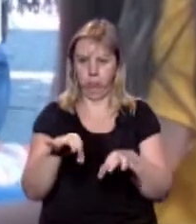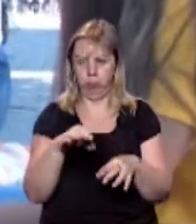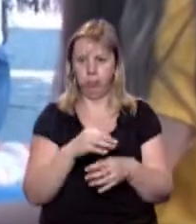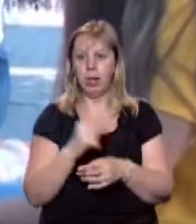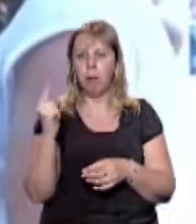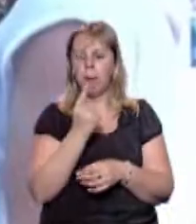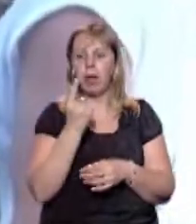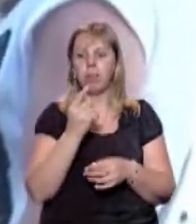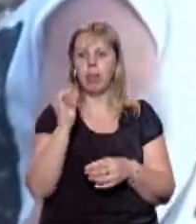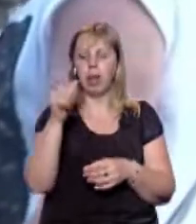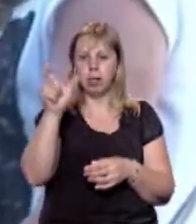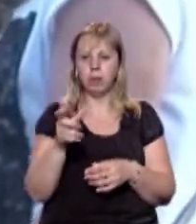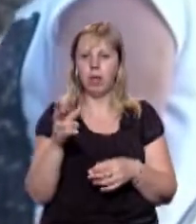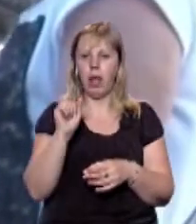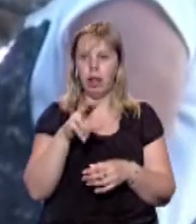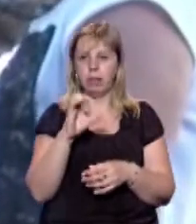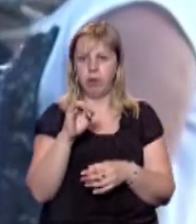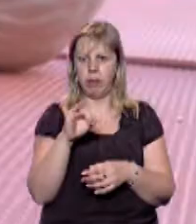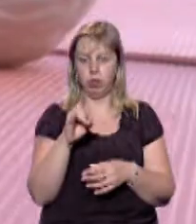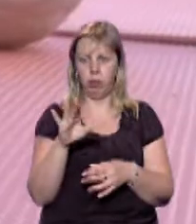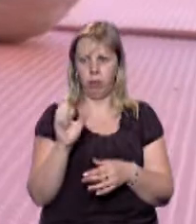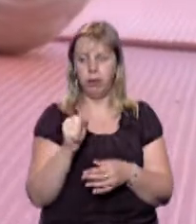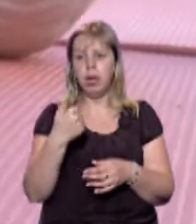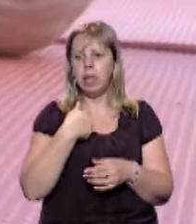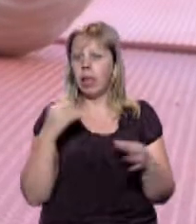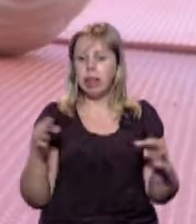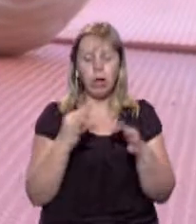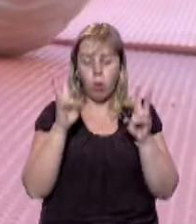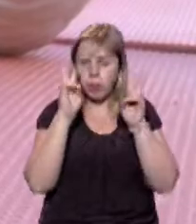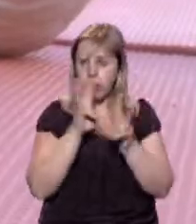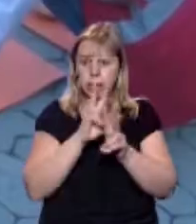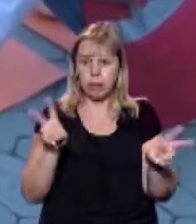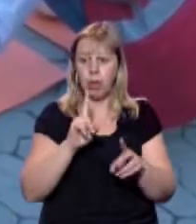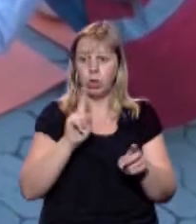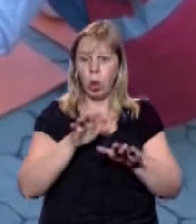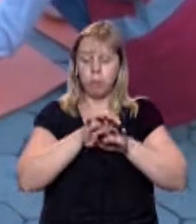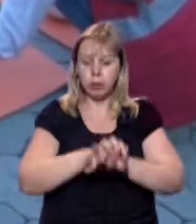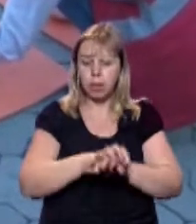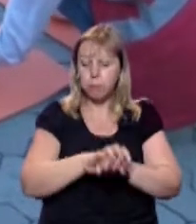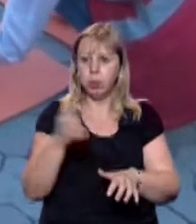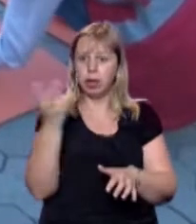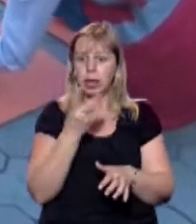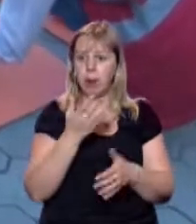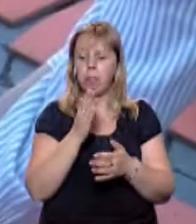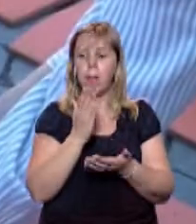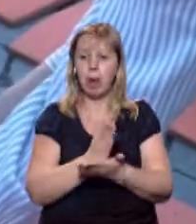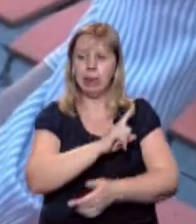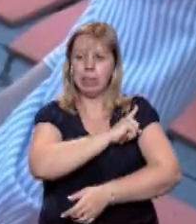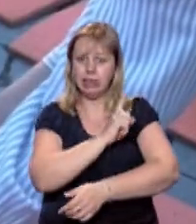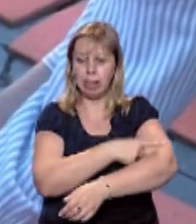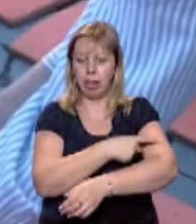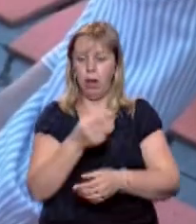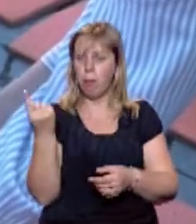Вперше на акцію прийшла Алла Селеверстова. Я ніколи не знала, щоб запустити, треба мати силу,